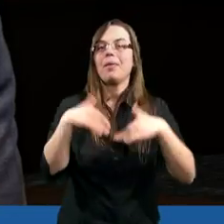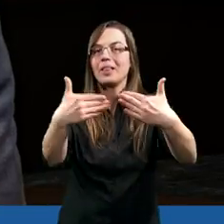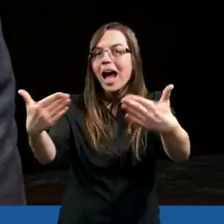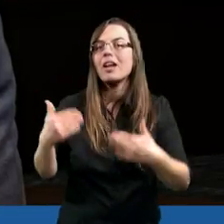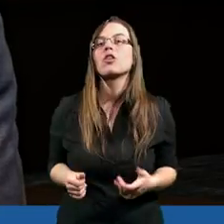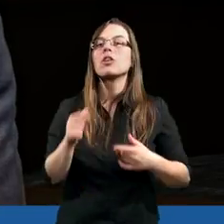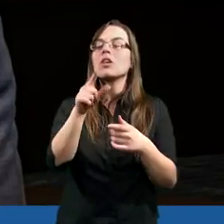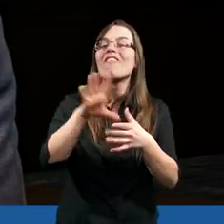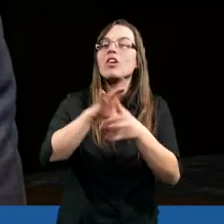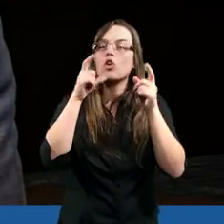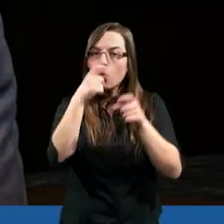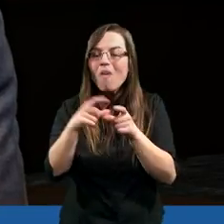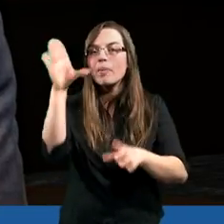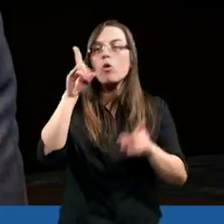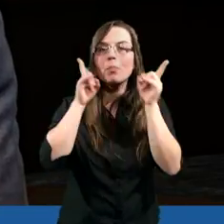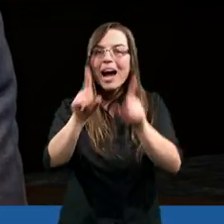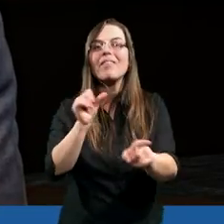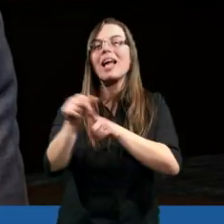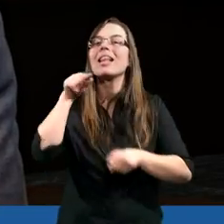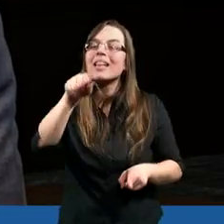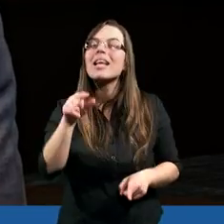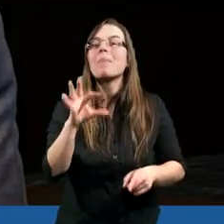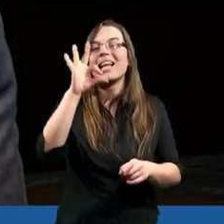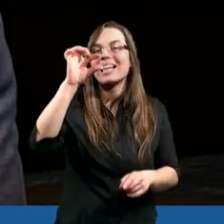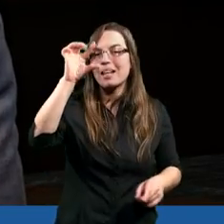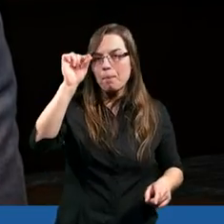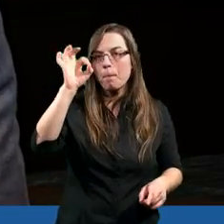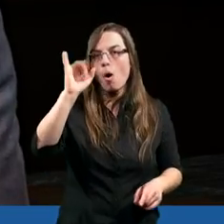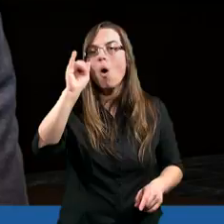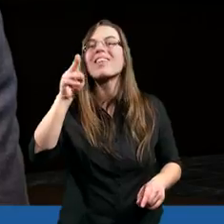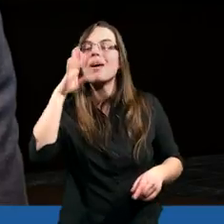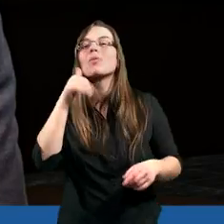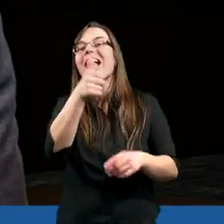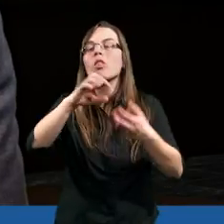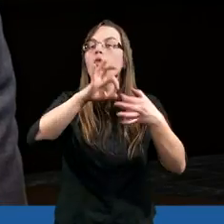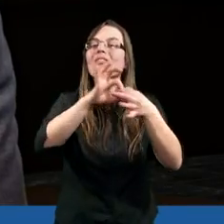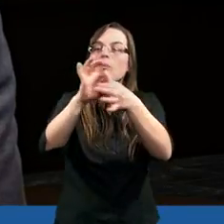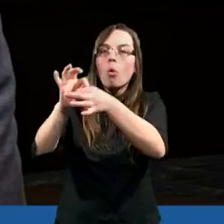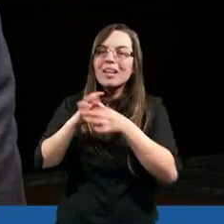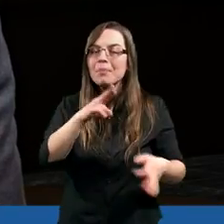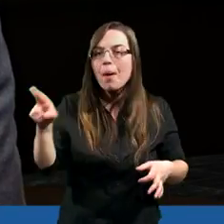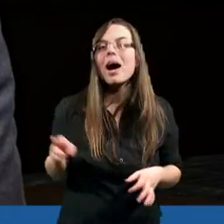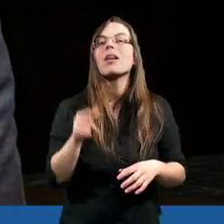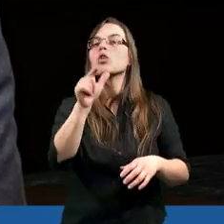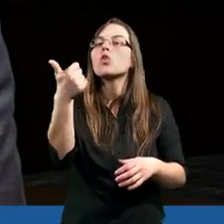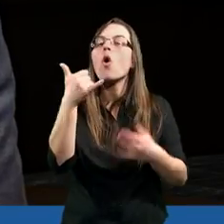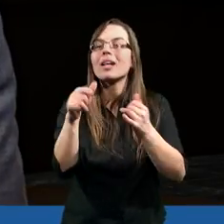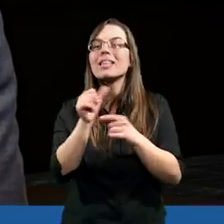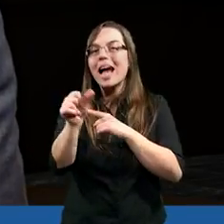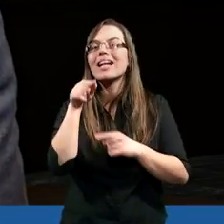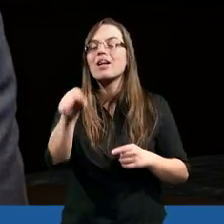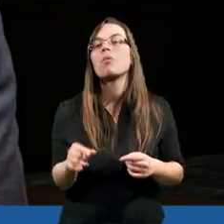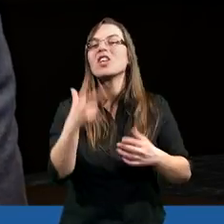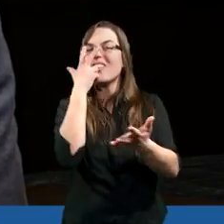Prawda, która jest zawarta w Słowie Bożym jest tym spoiwem. A właściwie prawda, czy Słowo Boże to cóż to innego jest jak nie